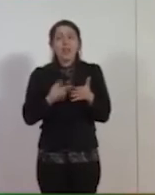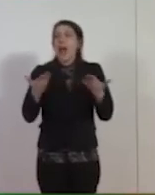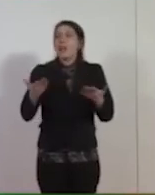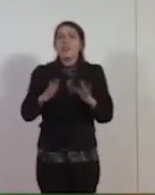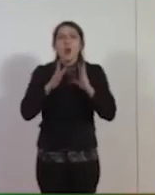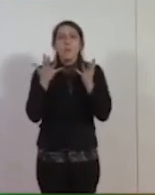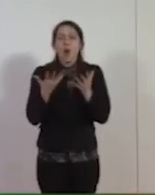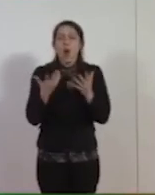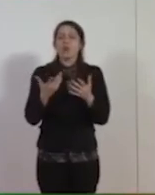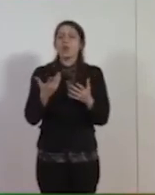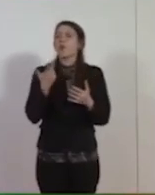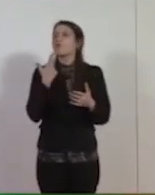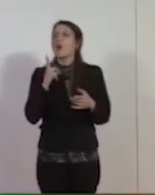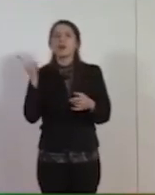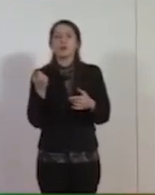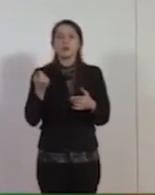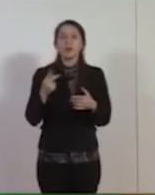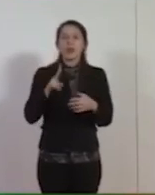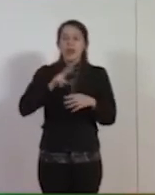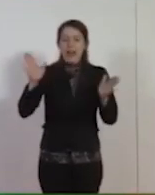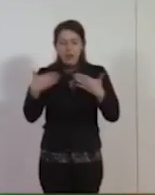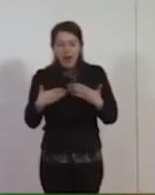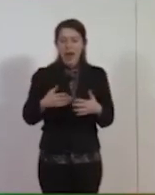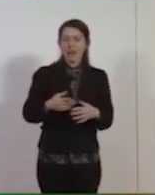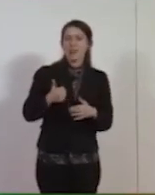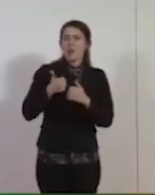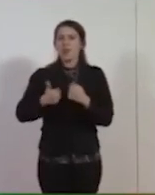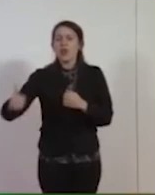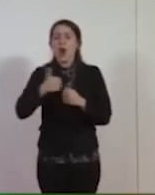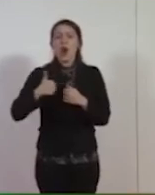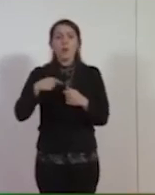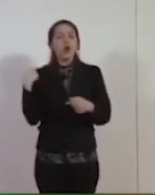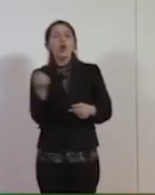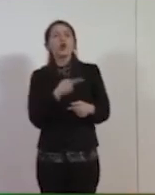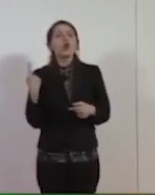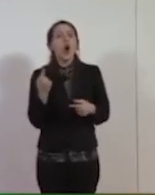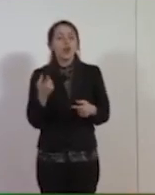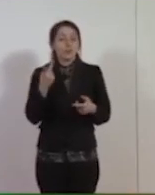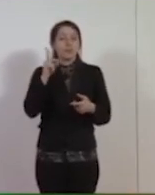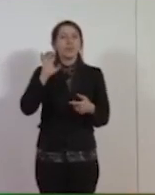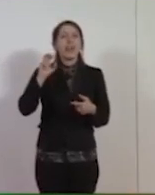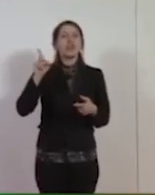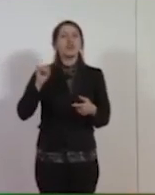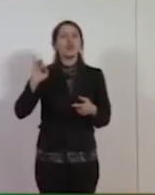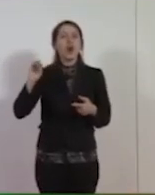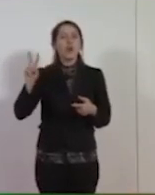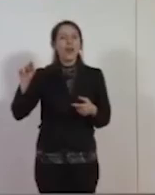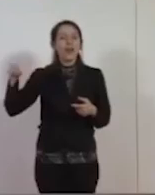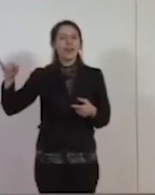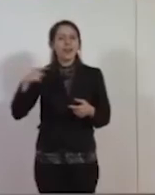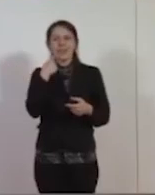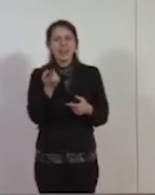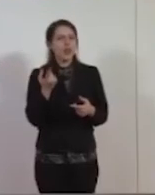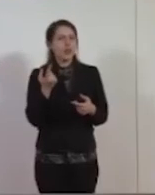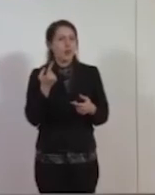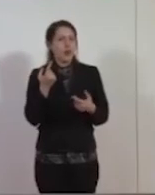nazionalismo, l'isolamento, noi manteniamo forte l'identità. L'ho detto bene a Biagio De Giovanni, riprendendo una parte del discorso